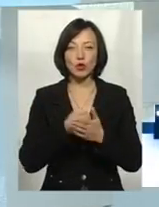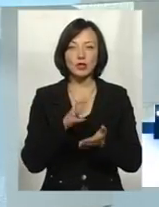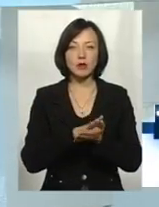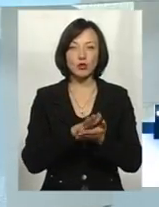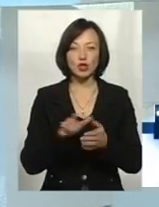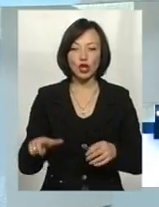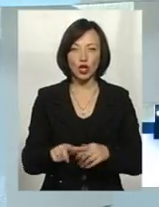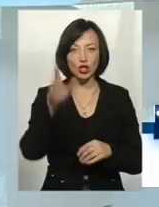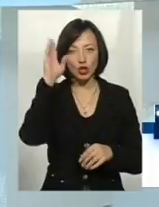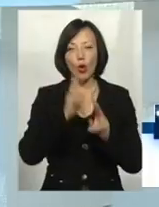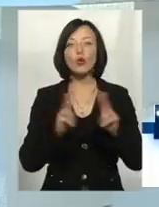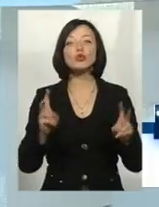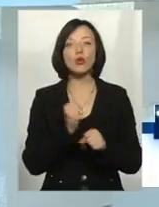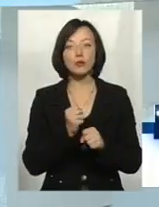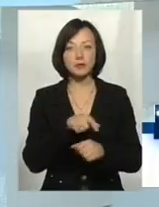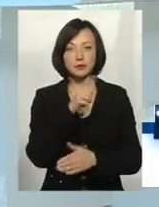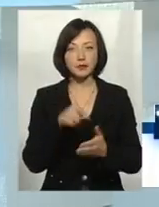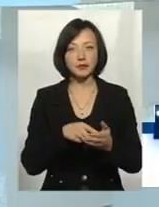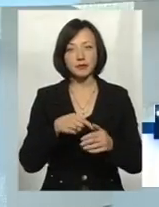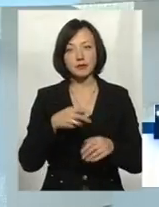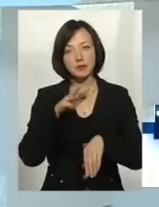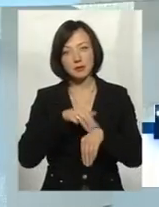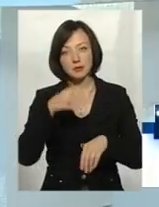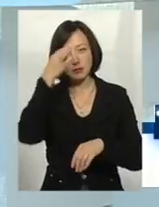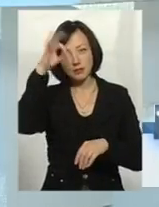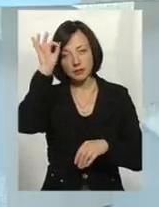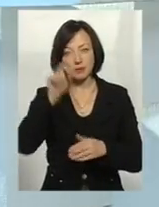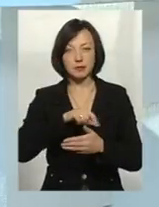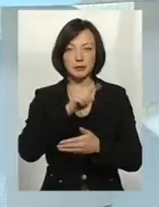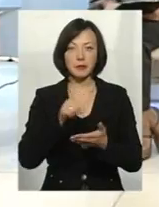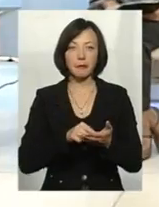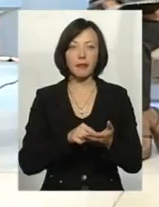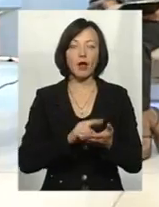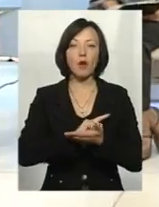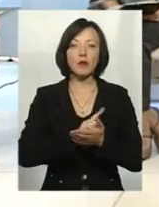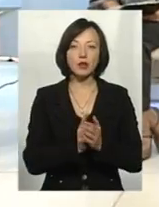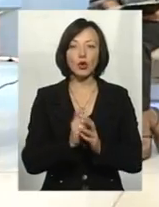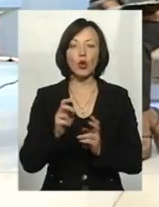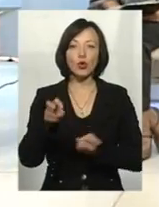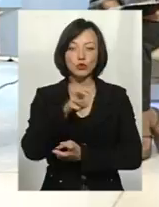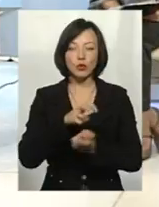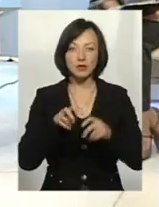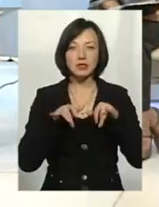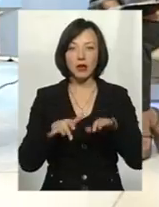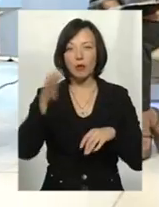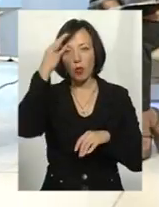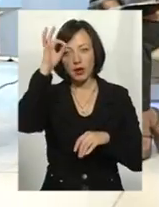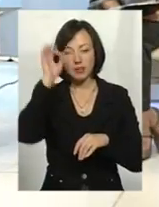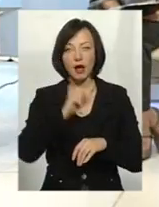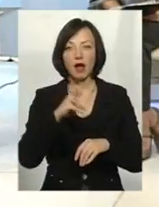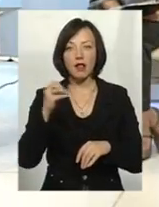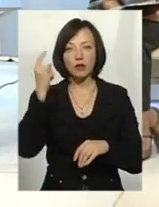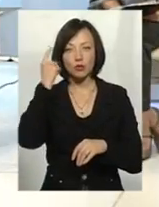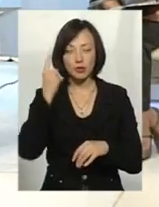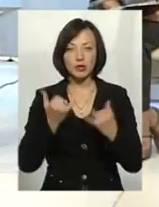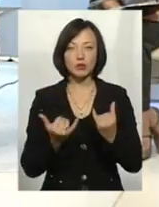річки. Це маєте робити ви, чи звернення до правоохоронців? Оперативно розшуковані заходи безпосередньо здійснюють органи поліції, але я думаю,